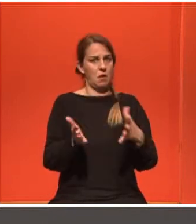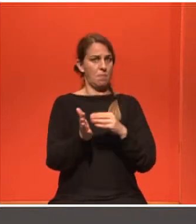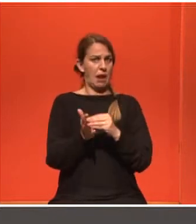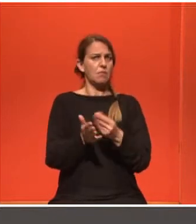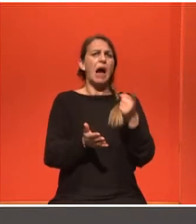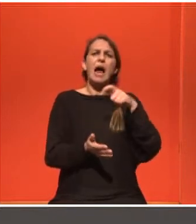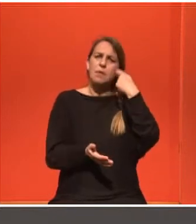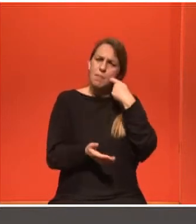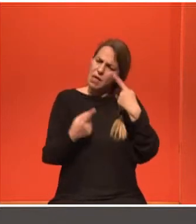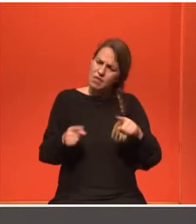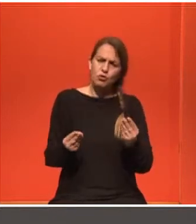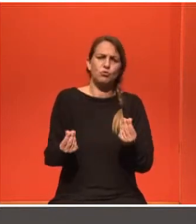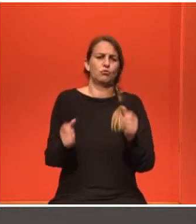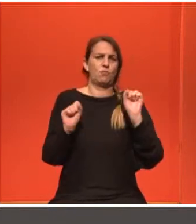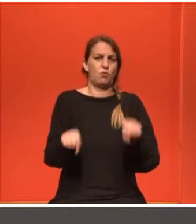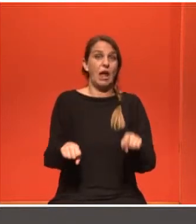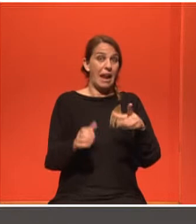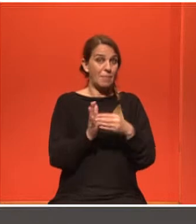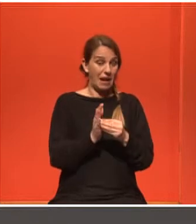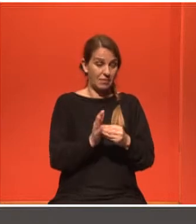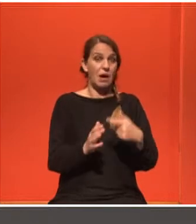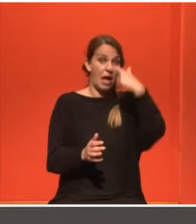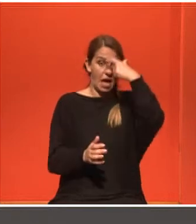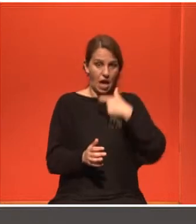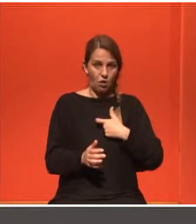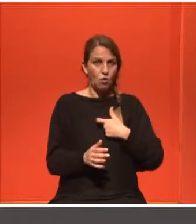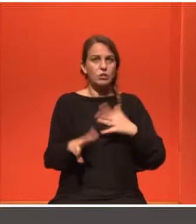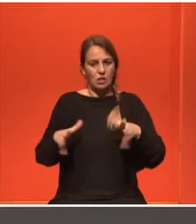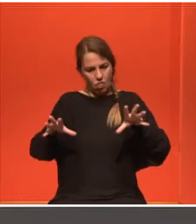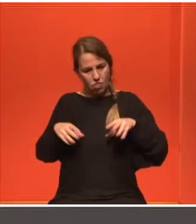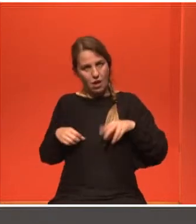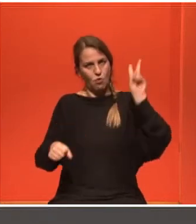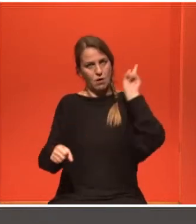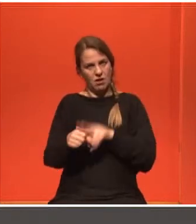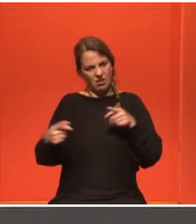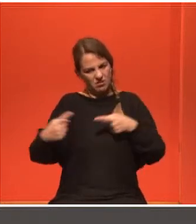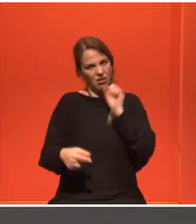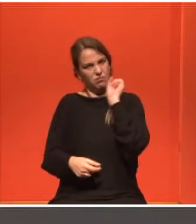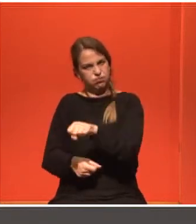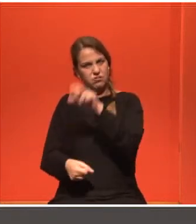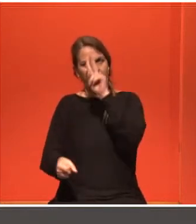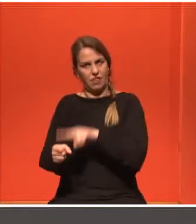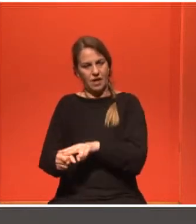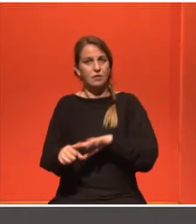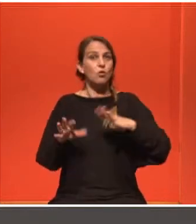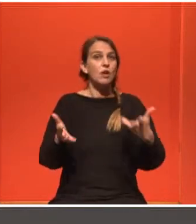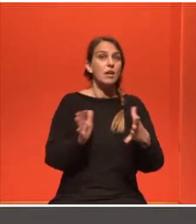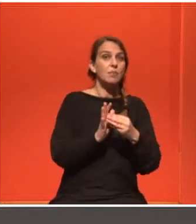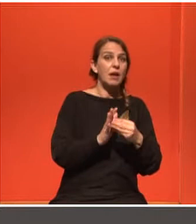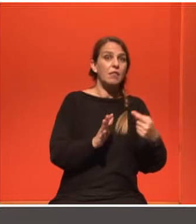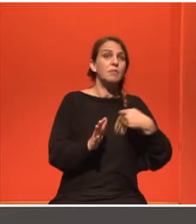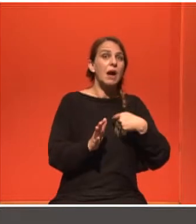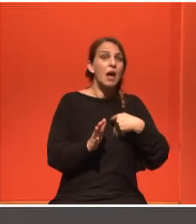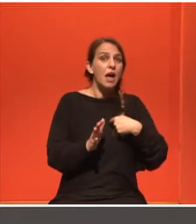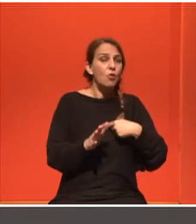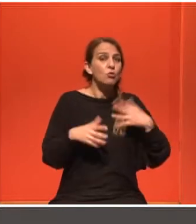λοιπόν έχει ή θα αποδεχτώ ότι θα πεθάνω και άρα θα νικήσω το θάνατο ή θα νικήσω το θάνατο γιατί δεν θα αποδεχτώ ότι